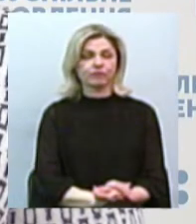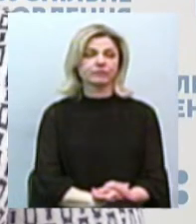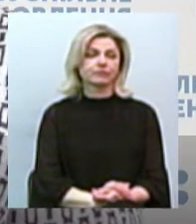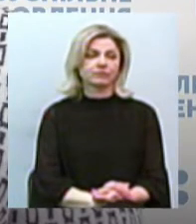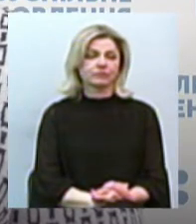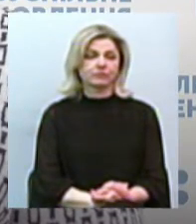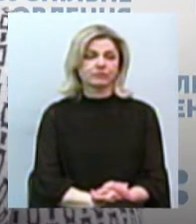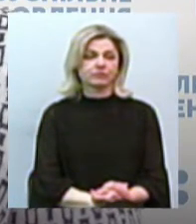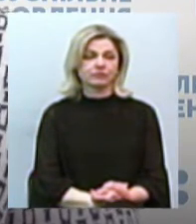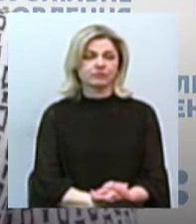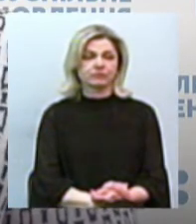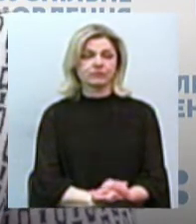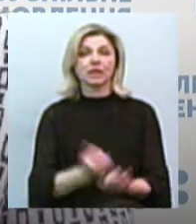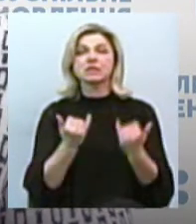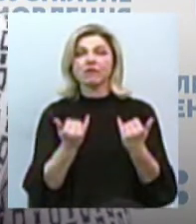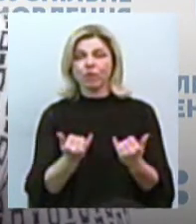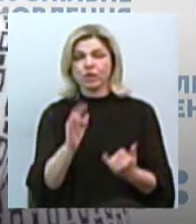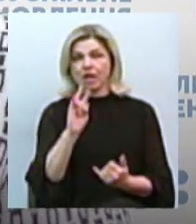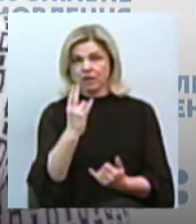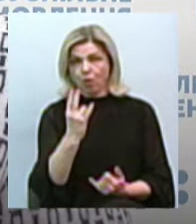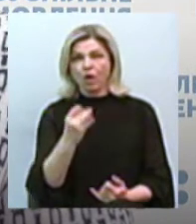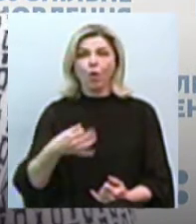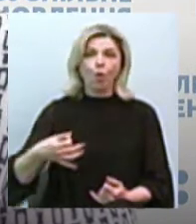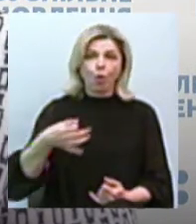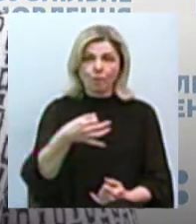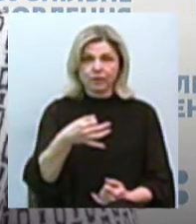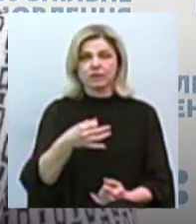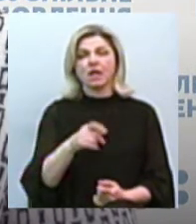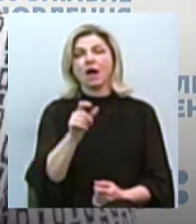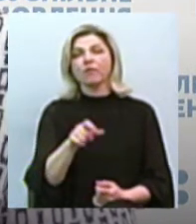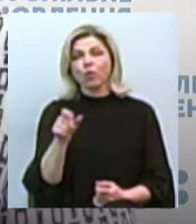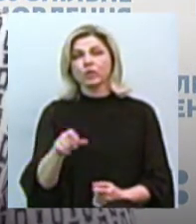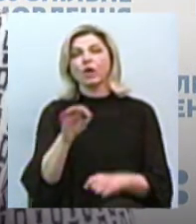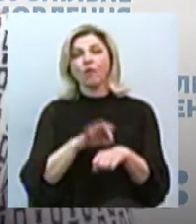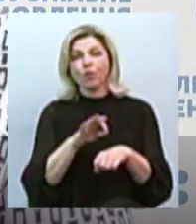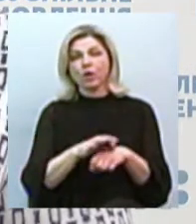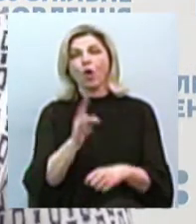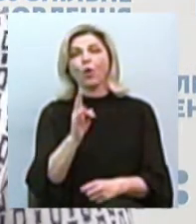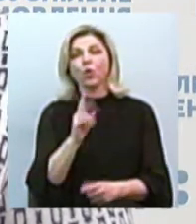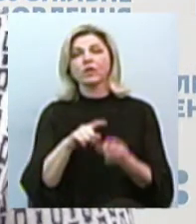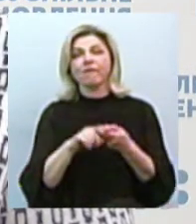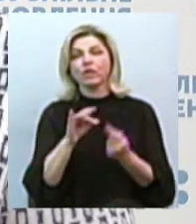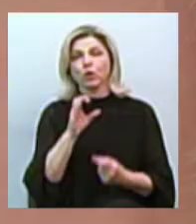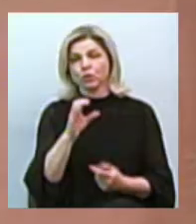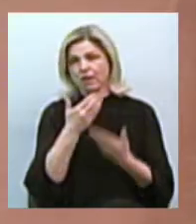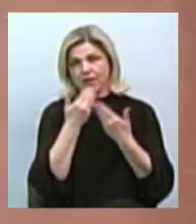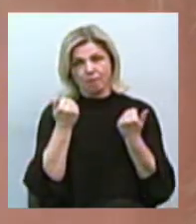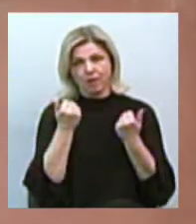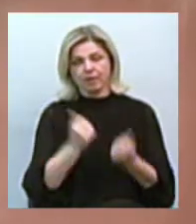На сьогоднішній день в Миколаєві та в Миколаївській області пацієнтів хворих на коронавірус не має.